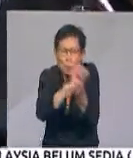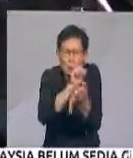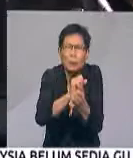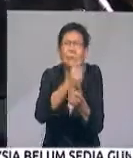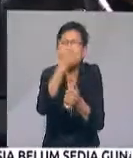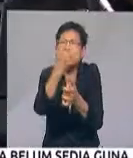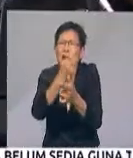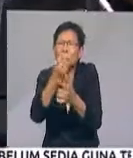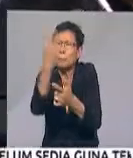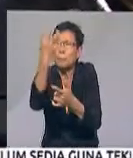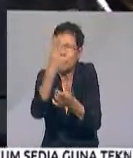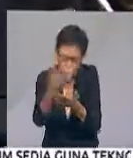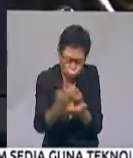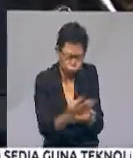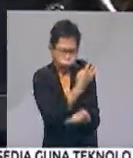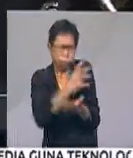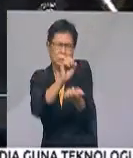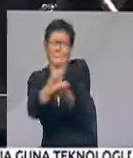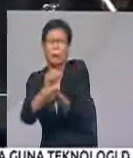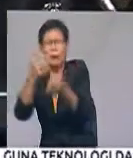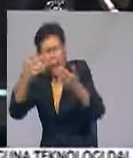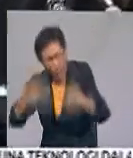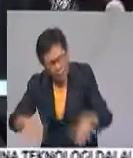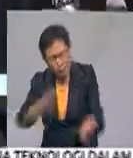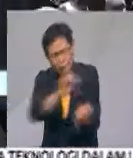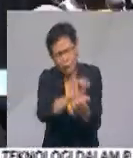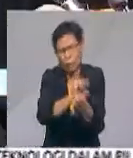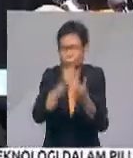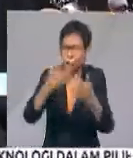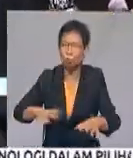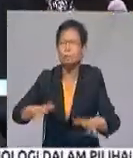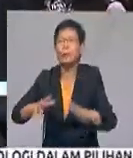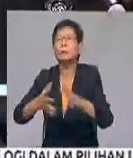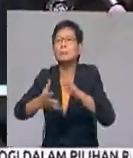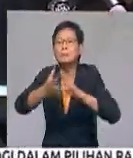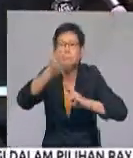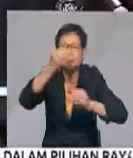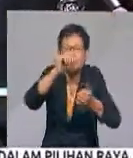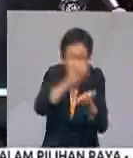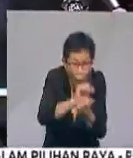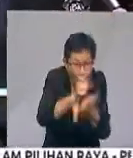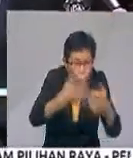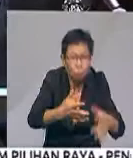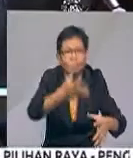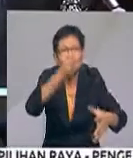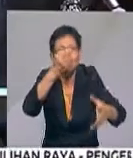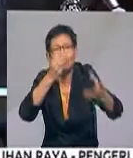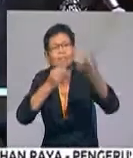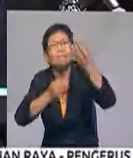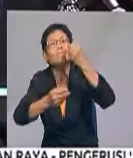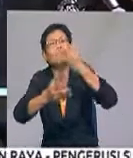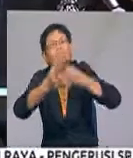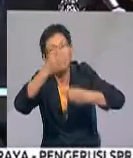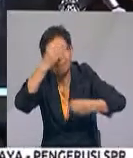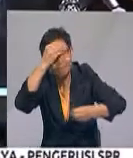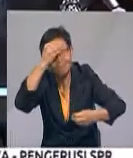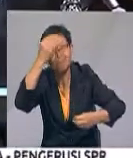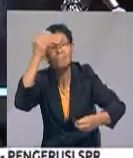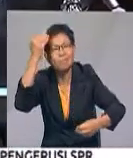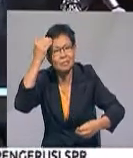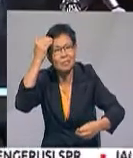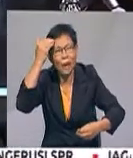dari pertangkapan ini, kita telah berjaya merungkai mendapatkan satu maklumat